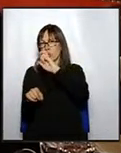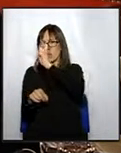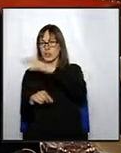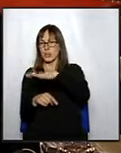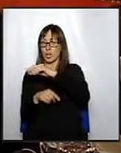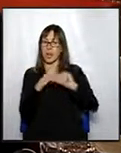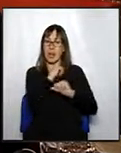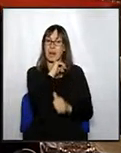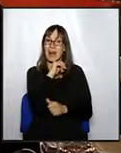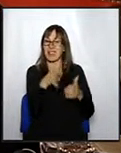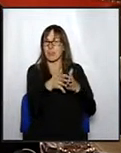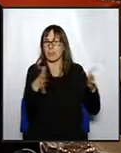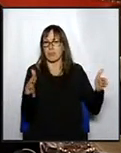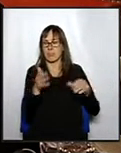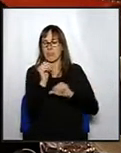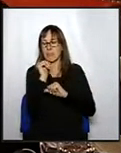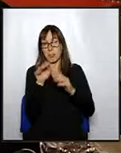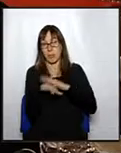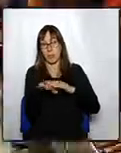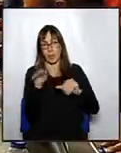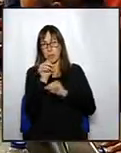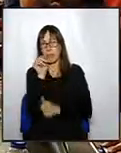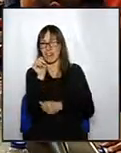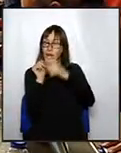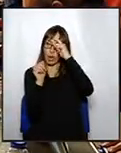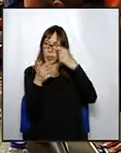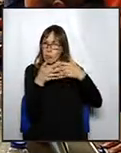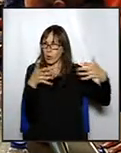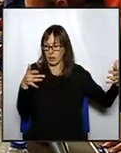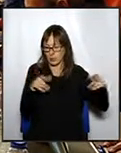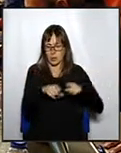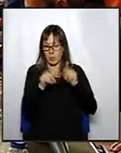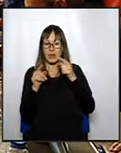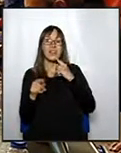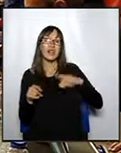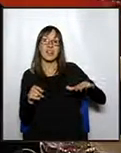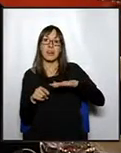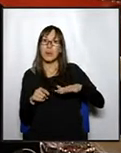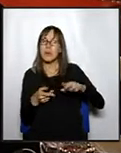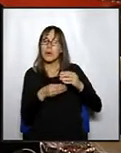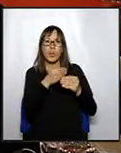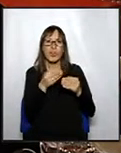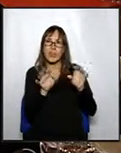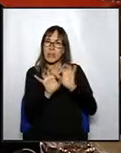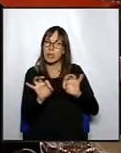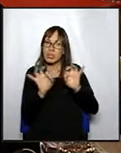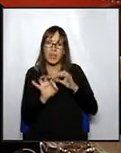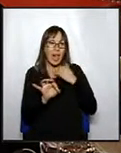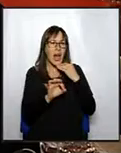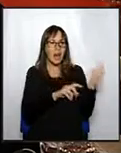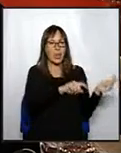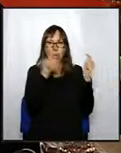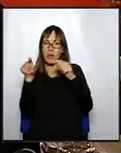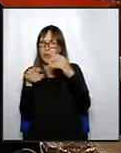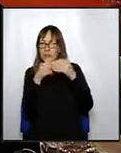i Marquès, podria ser més llarg aquest nom perquè ho digués prou llarg, no? Està clar que els propietaris de la parcel·la no han fet cap gest per tal de promoure de forma